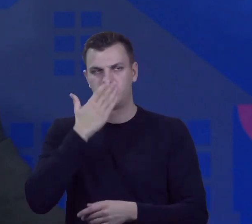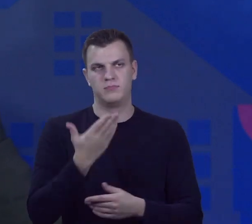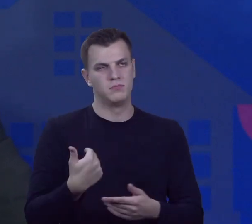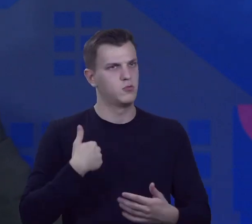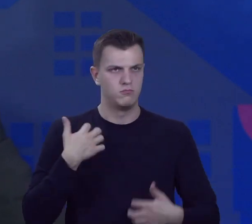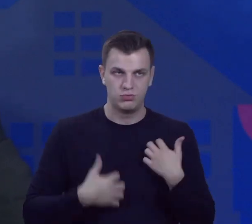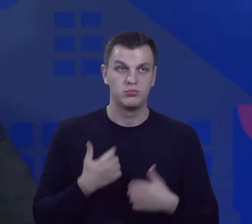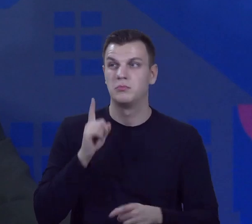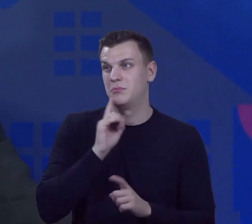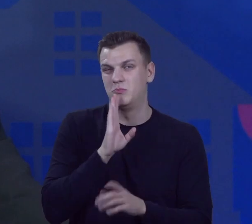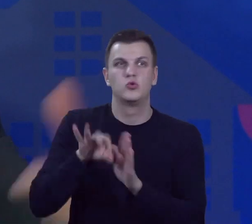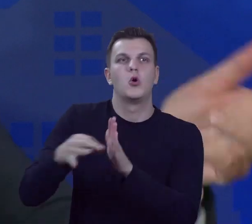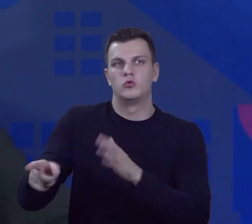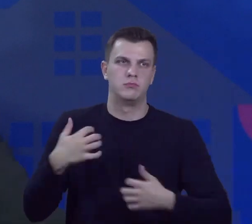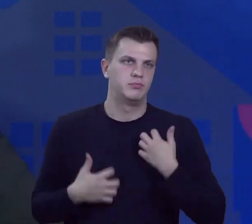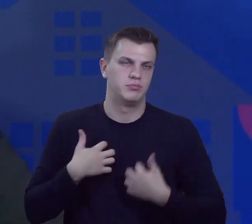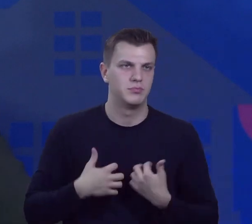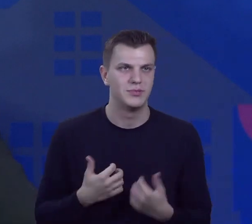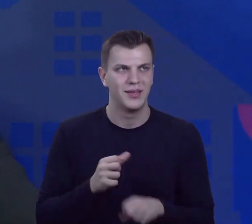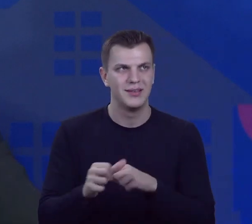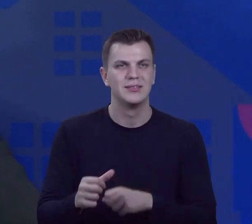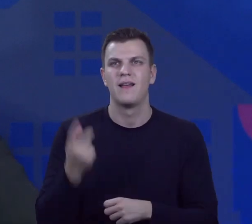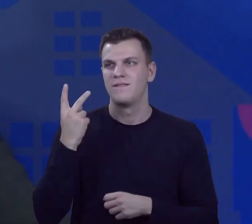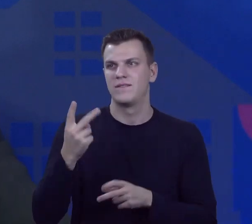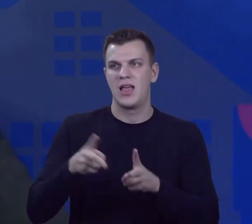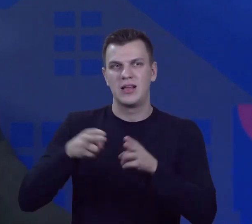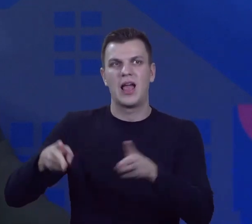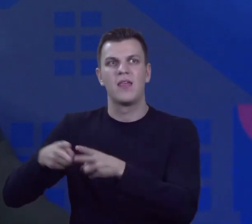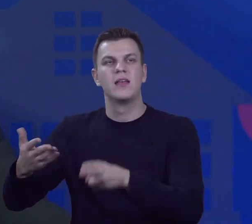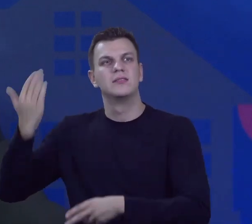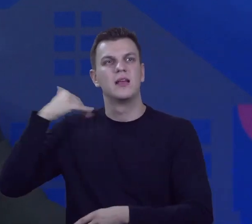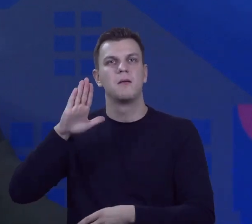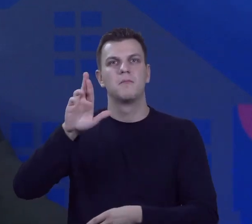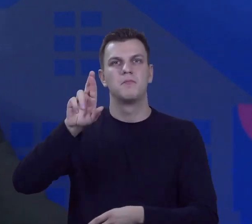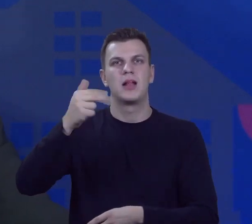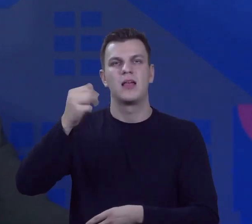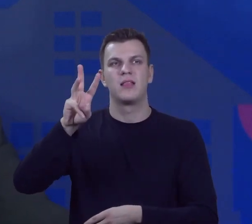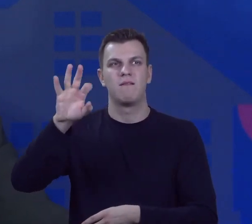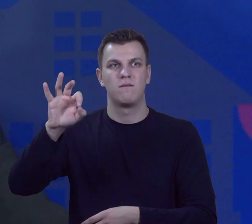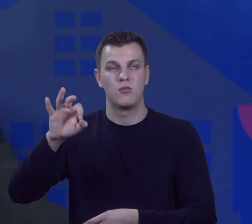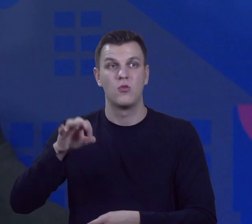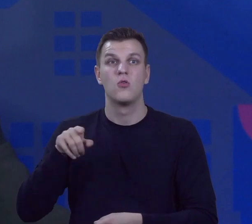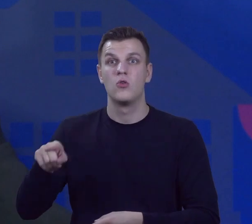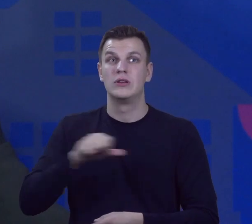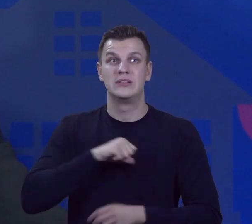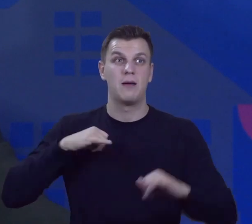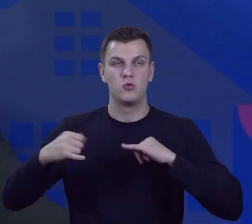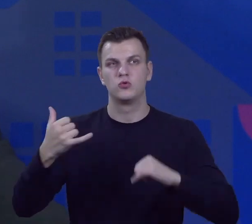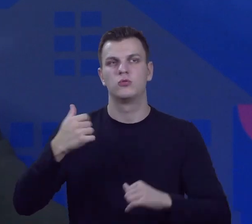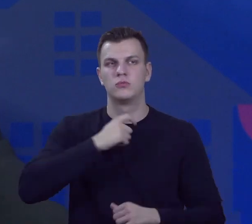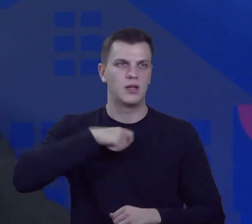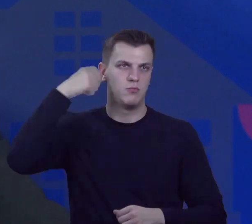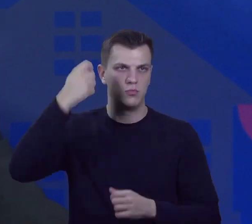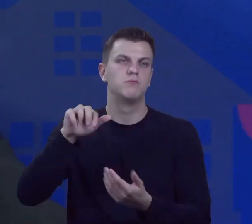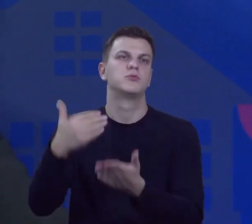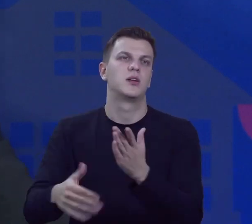dzisiaj jest rozgoroczony. Jeden, jeden, w dekadencję temu w Braniewie samorządowiec zastrzelił się, jak, jak przegrał, przegrał